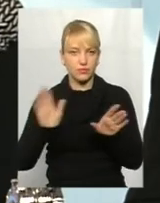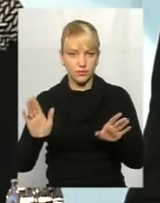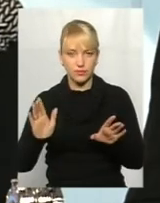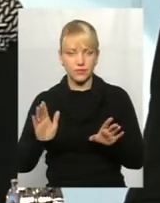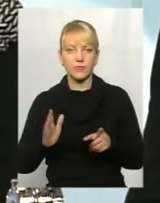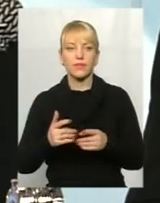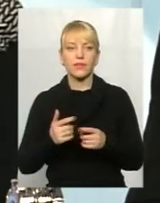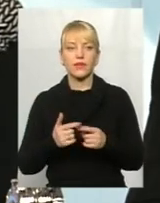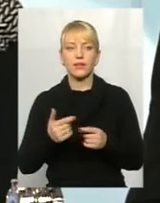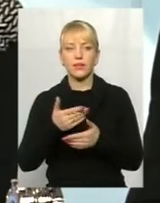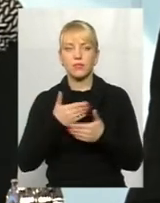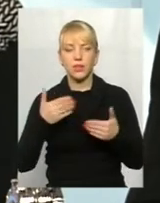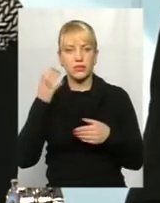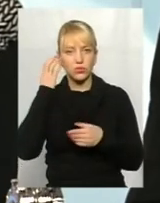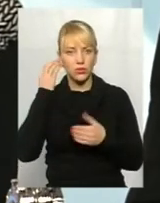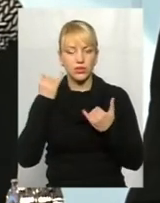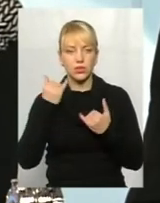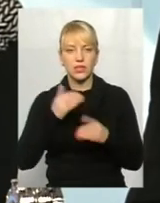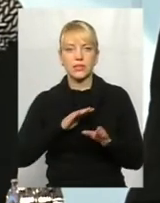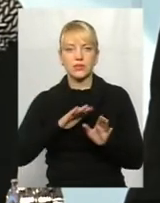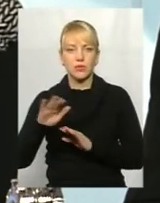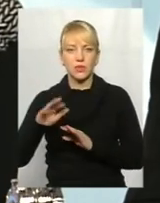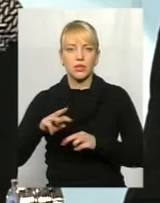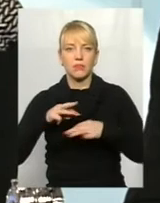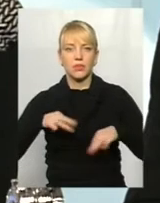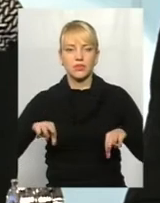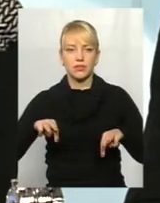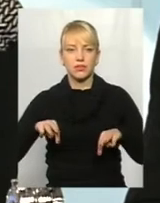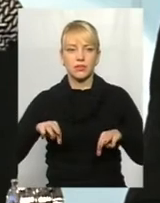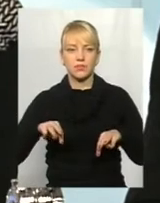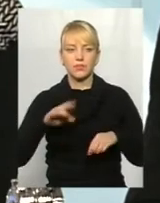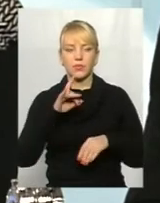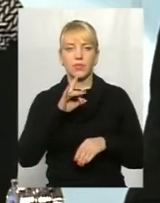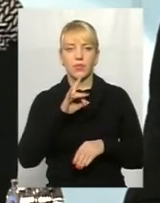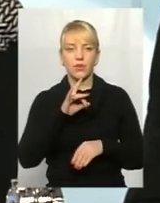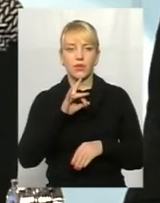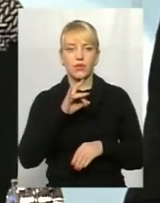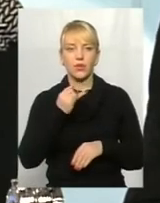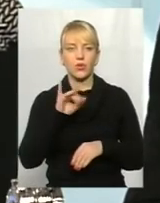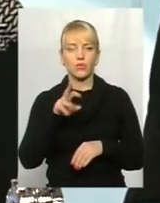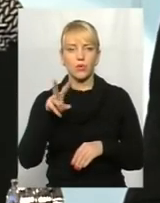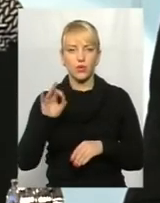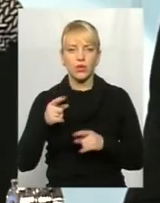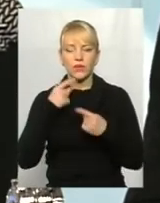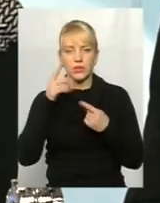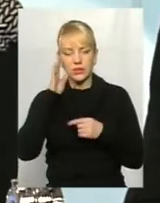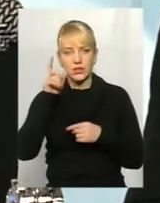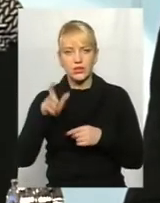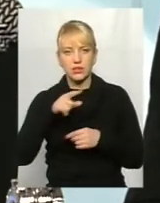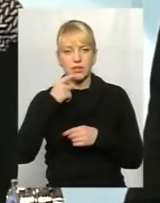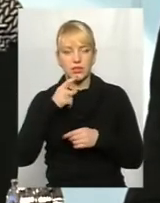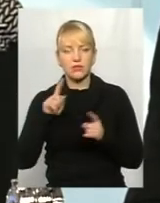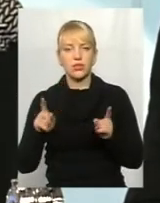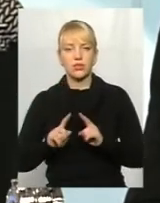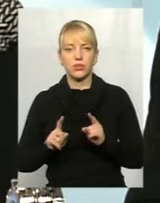Тобто ми слухали тільки, що заступника міністра пана Романа Євенко. І він сказав,